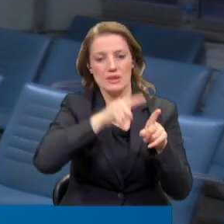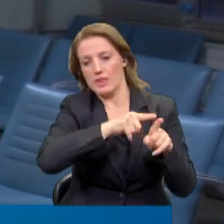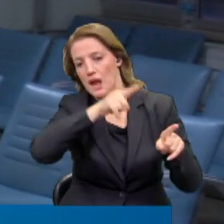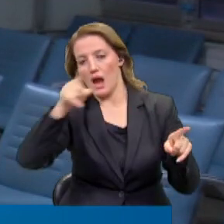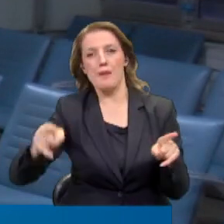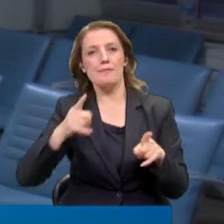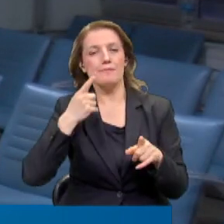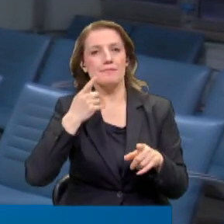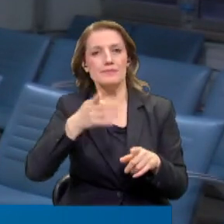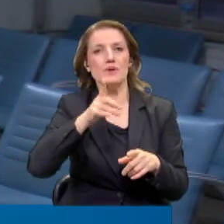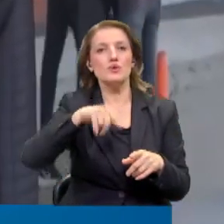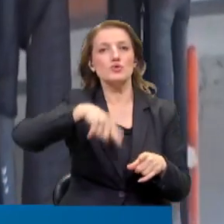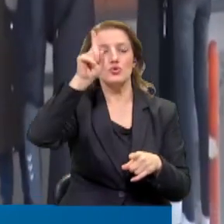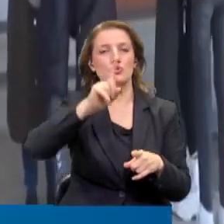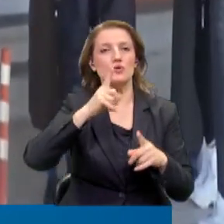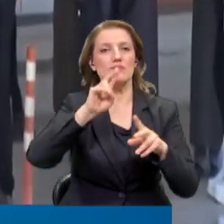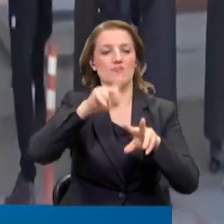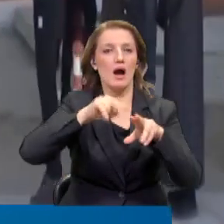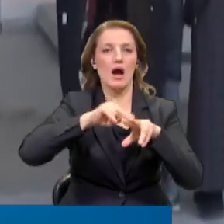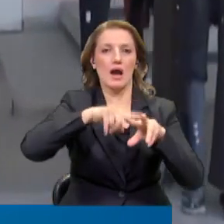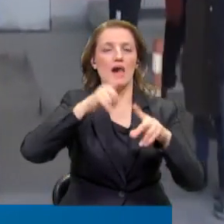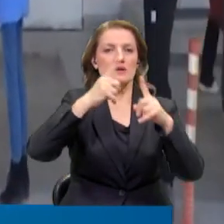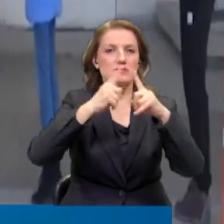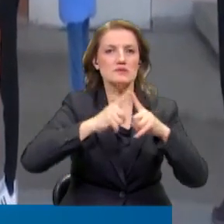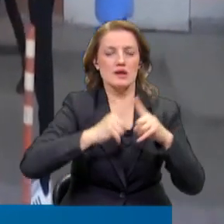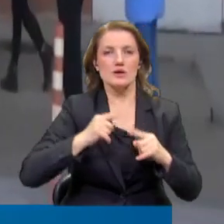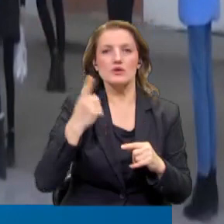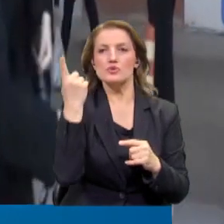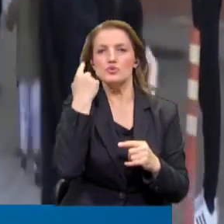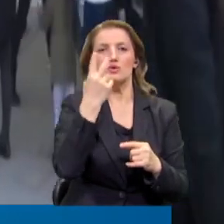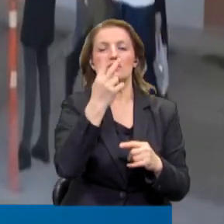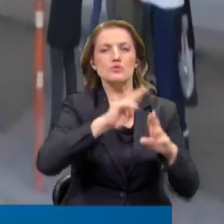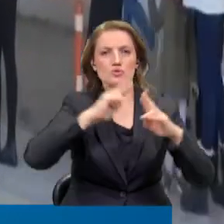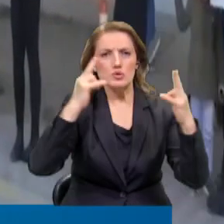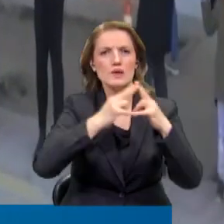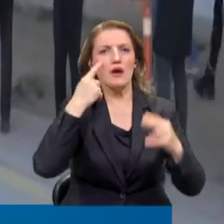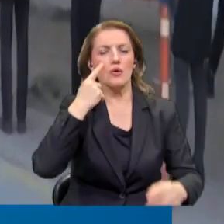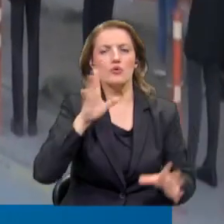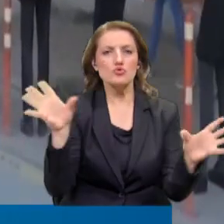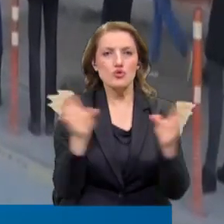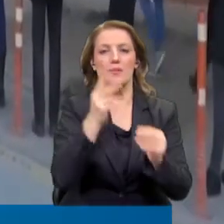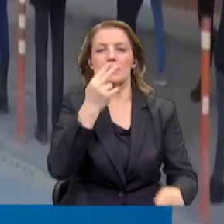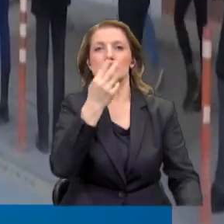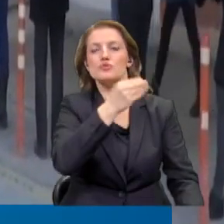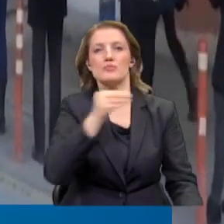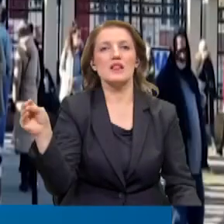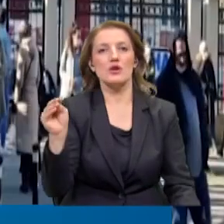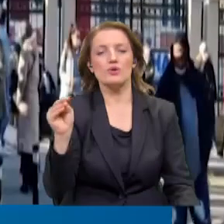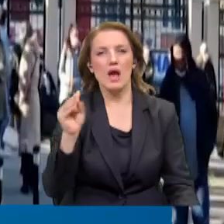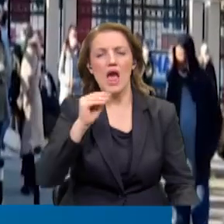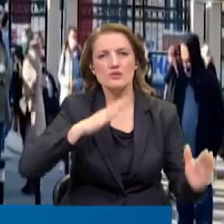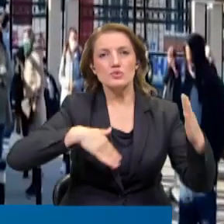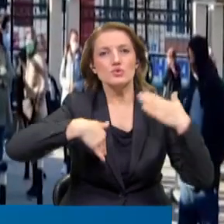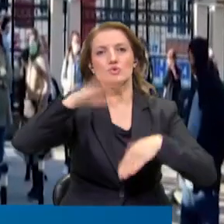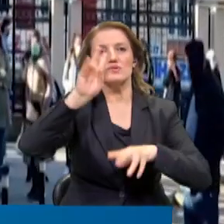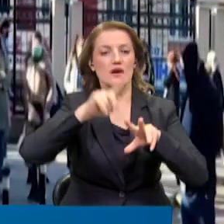günlük vaka sayılarına ulaştık. Dünyada dün itibariyle 2,5 milyonu geçen vaka sayısı oluştu. Bu daha önce en yüksek piklerde gördüğümüz